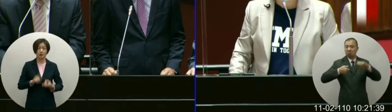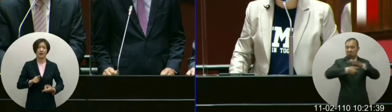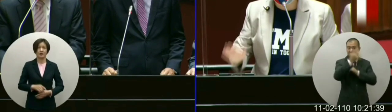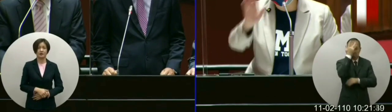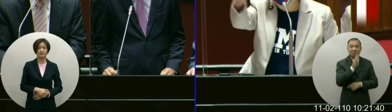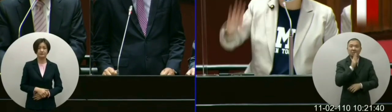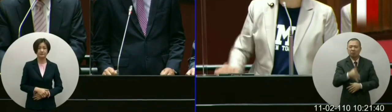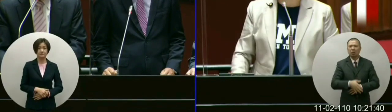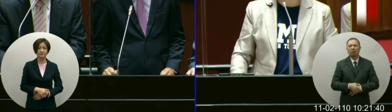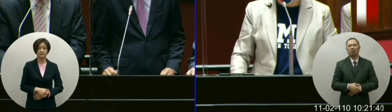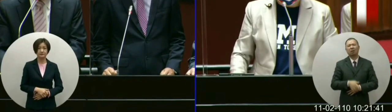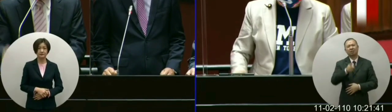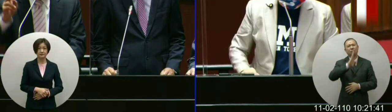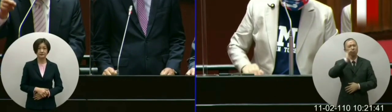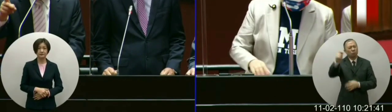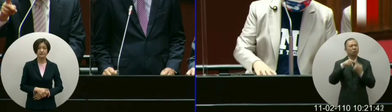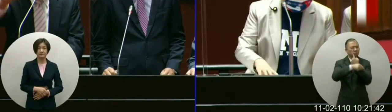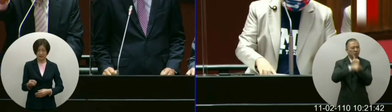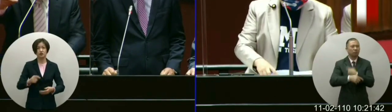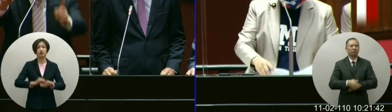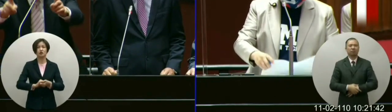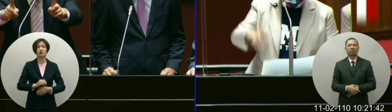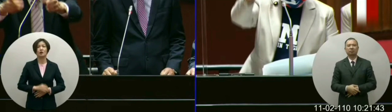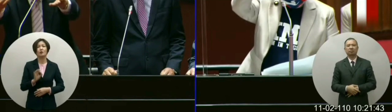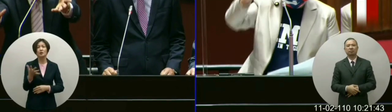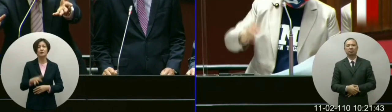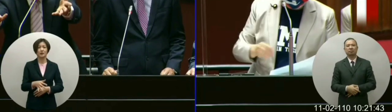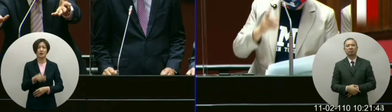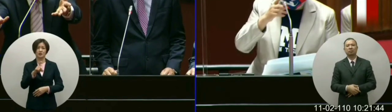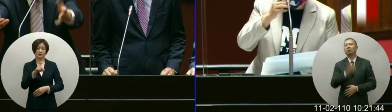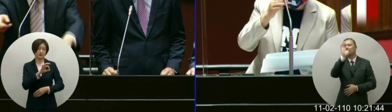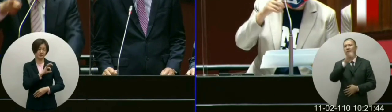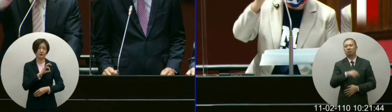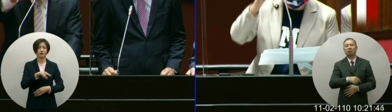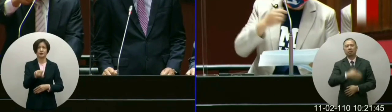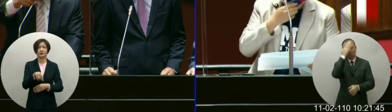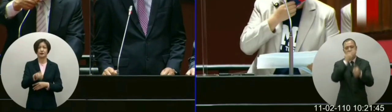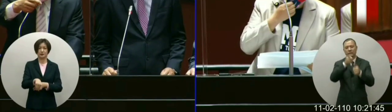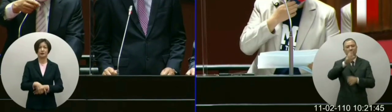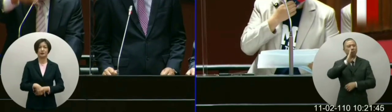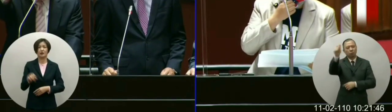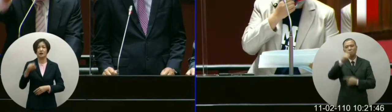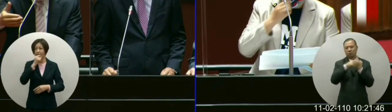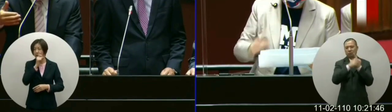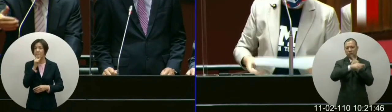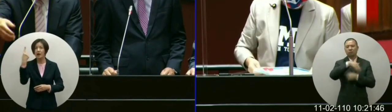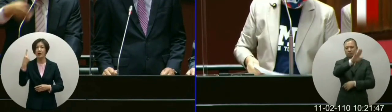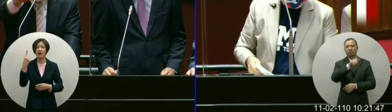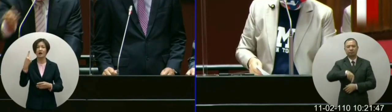对你好好去做功课吧一定的因为人家死一宿都准起来请你好好去做功课只有你台湾